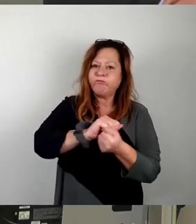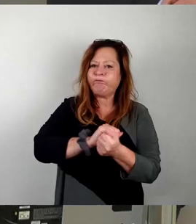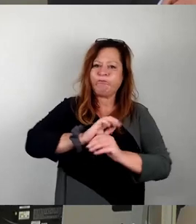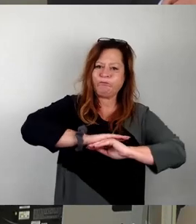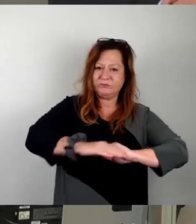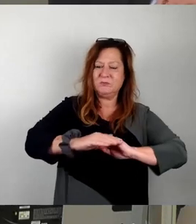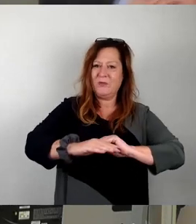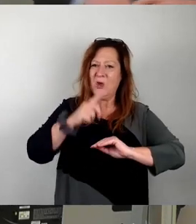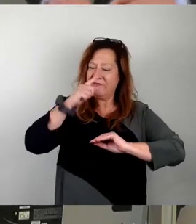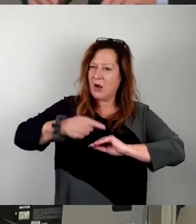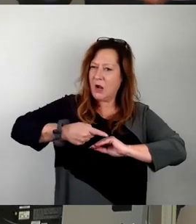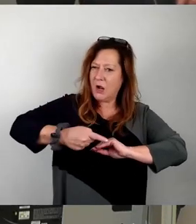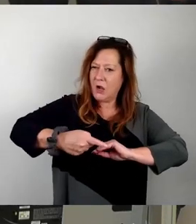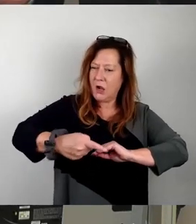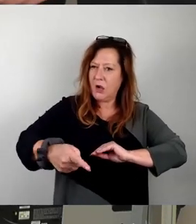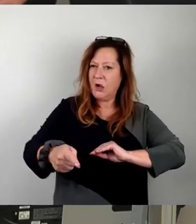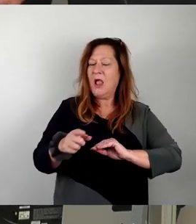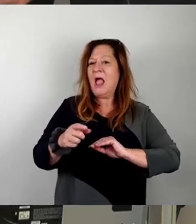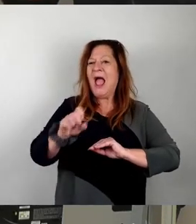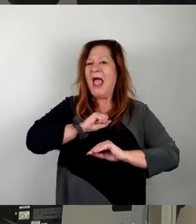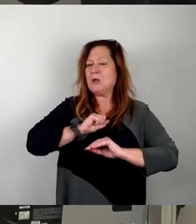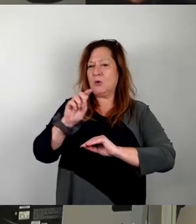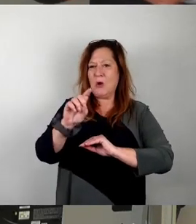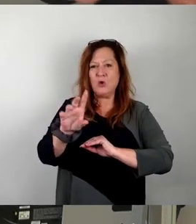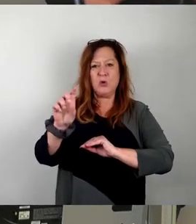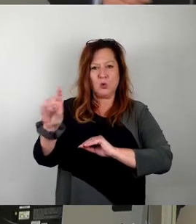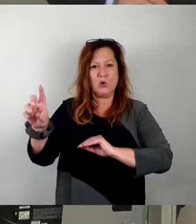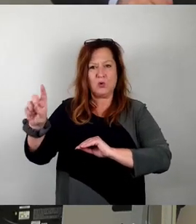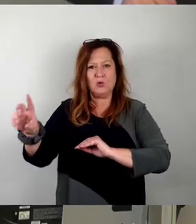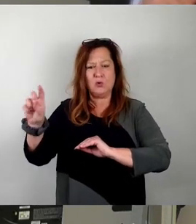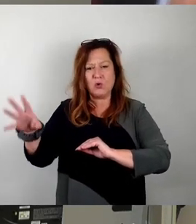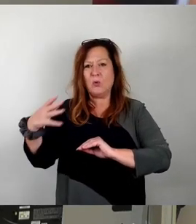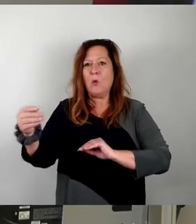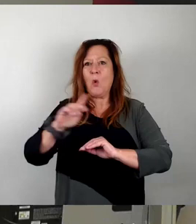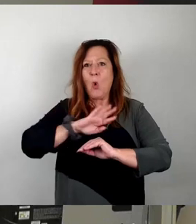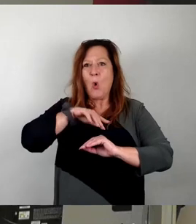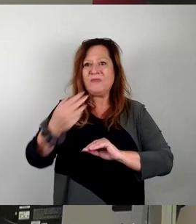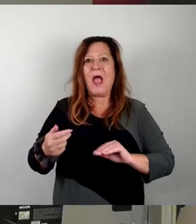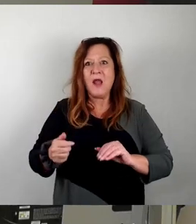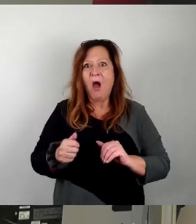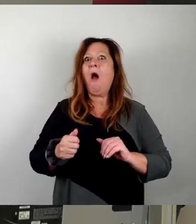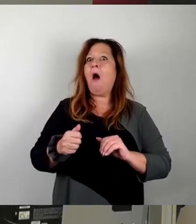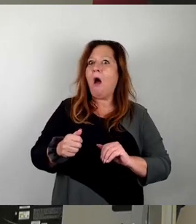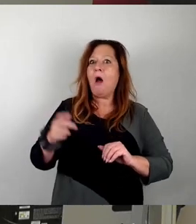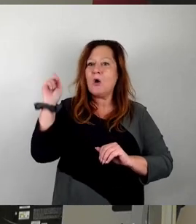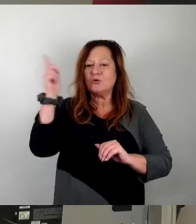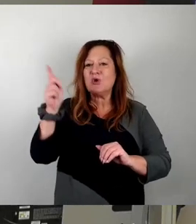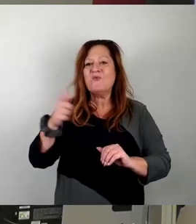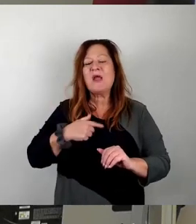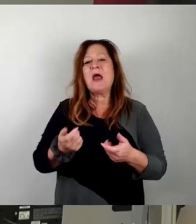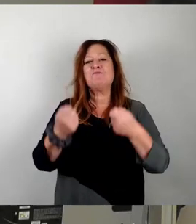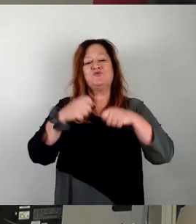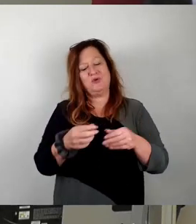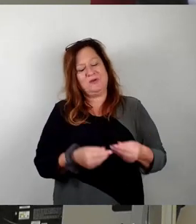irgendwann in den nächsten Jahren die Kündigung bei den Eigentümern einflattern und es große Aufschreie gibt, kann der Kühn oder der Oberbürgermeister dann den Beschluss von heute herausholen